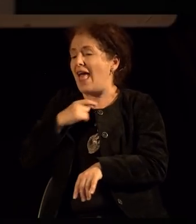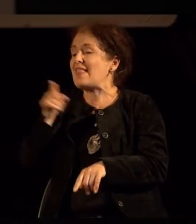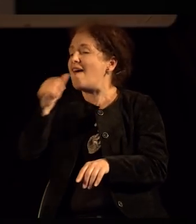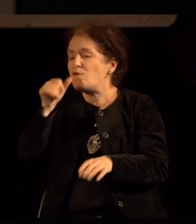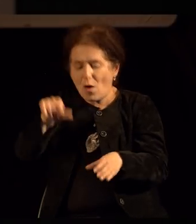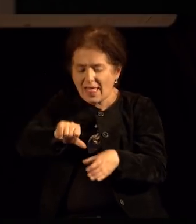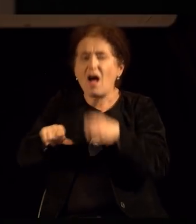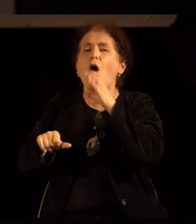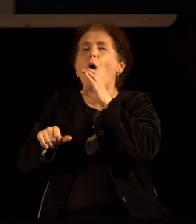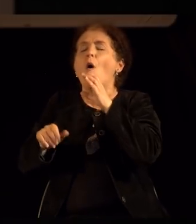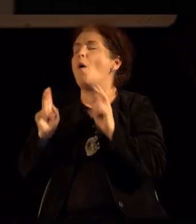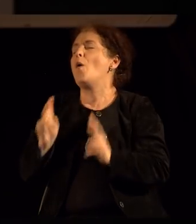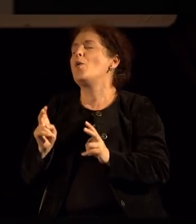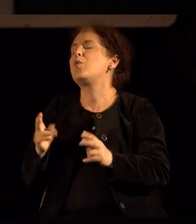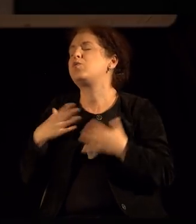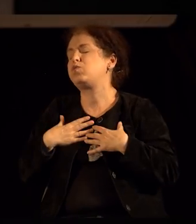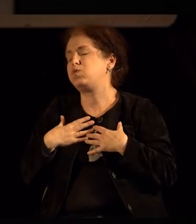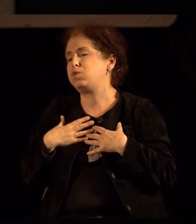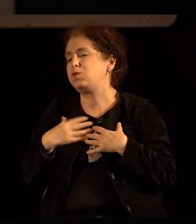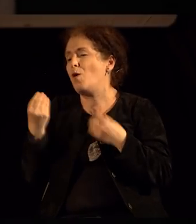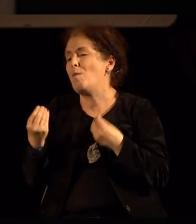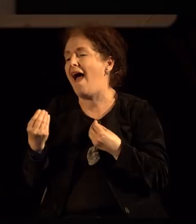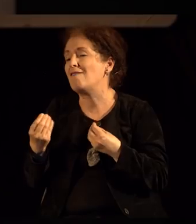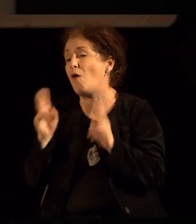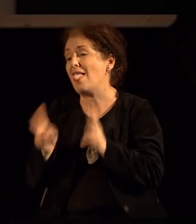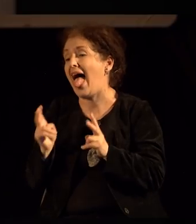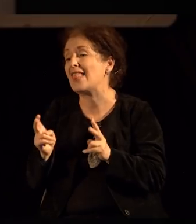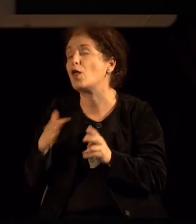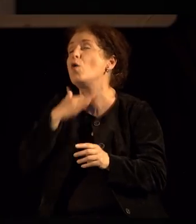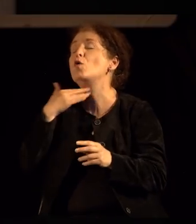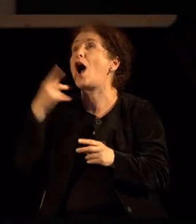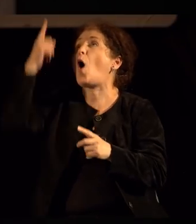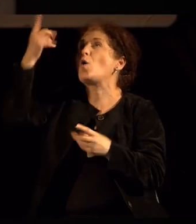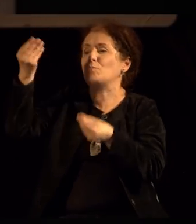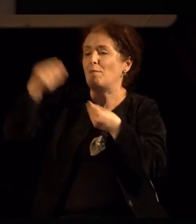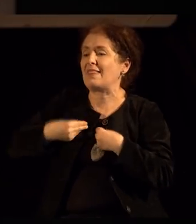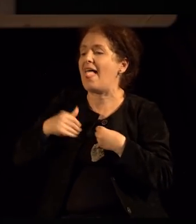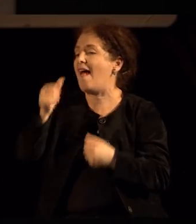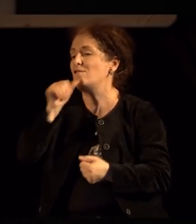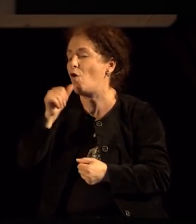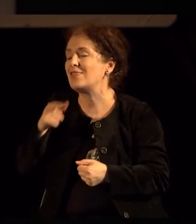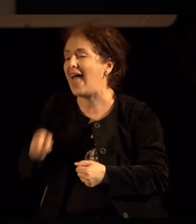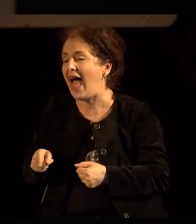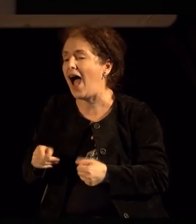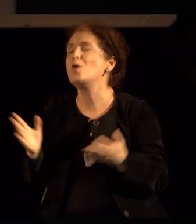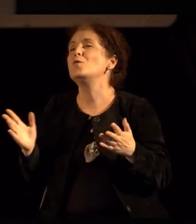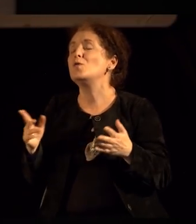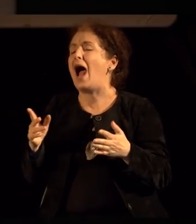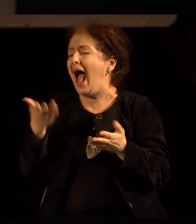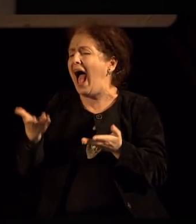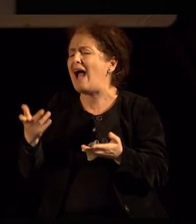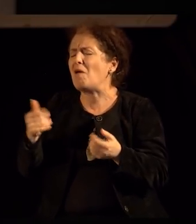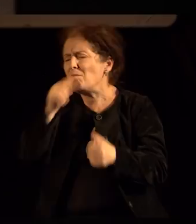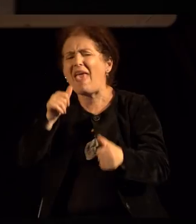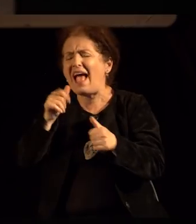чувствуваме водата и дори велиме ова вода ја благослово. Добро што Господ ни ја дал ова вода. Затоа што имаме една